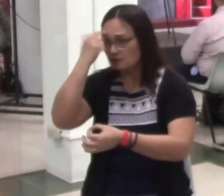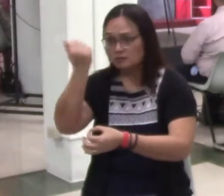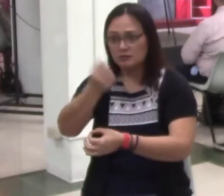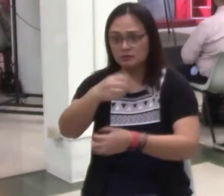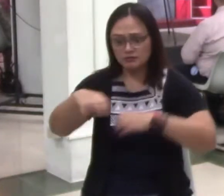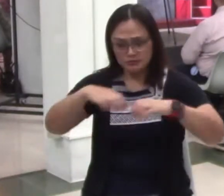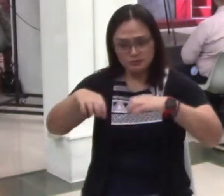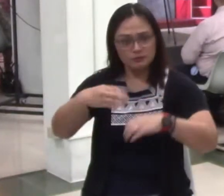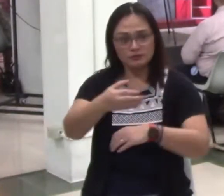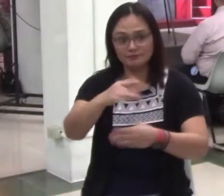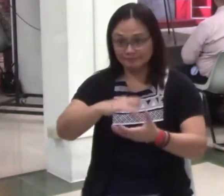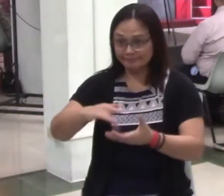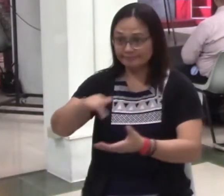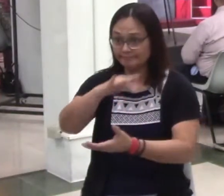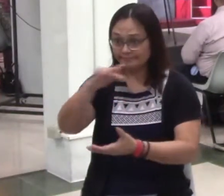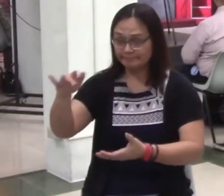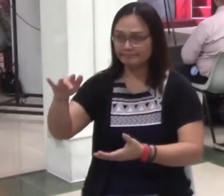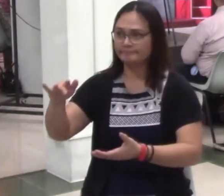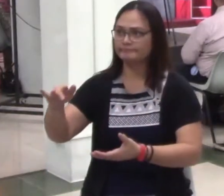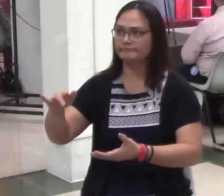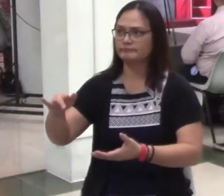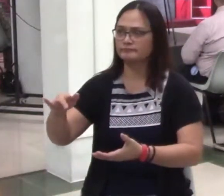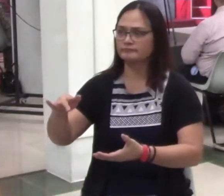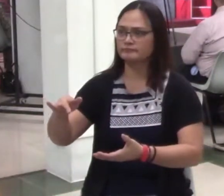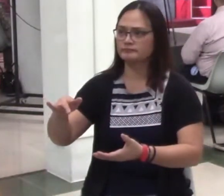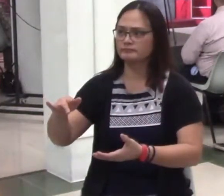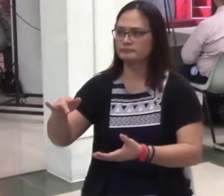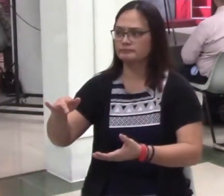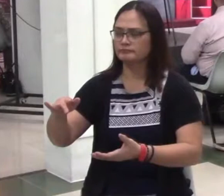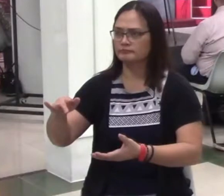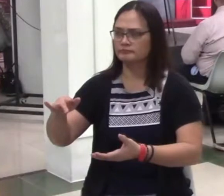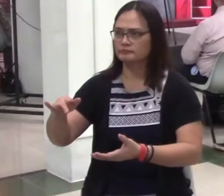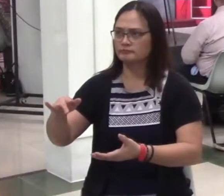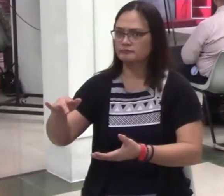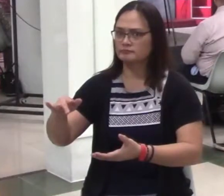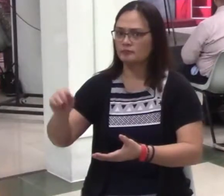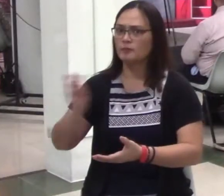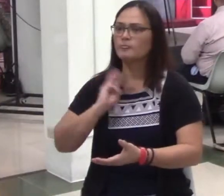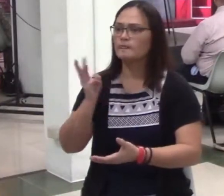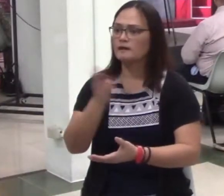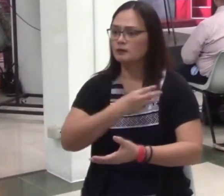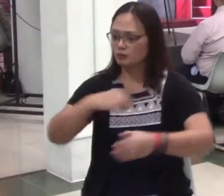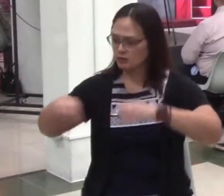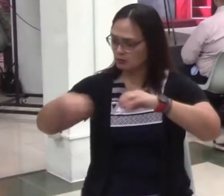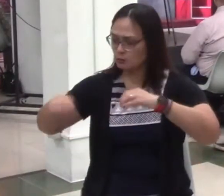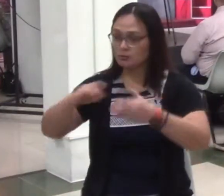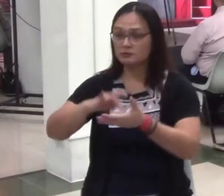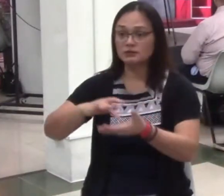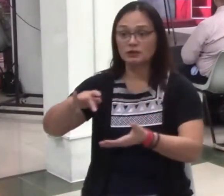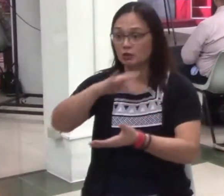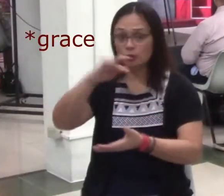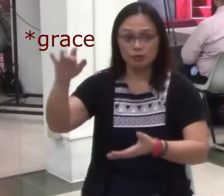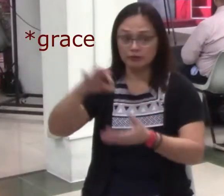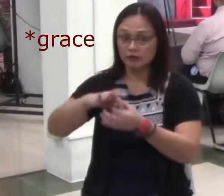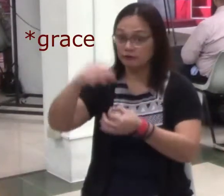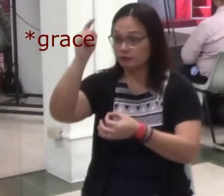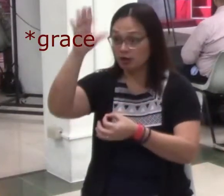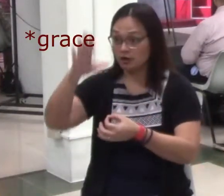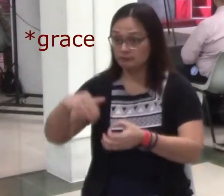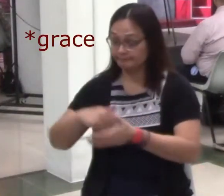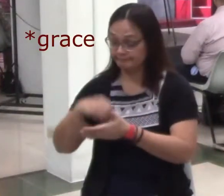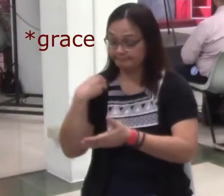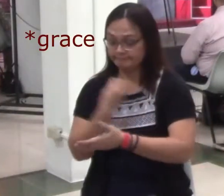Nakikinig ba kayo? Ang biyaya ay ikikilos. Hindi maaaring stagnant ang biyaya ng Panginoon.